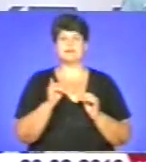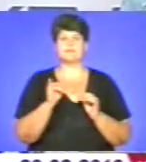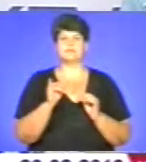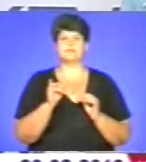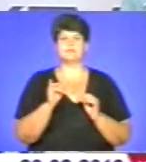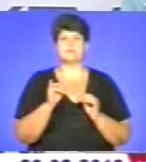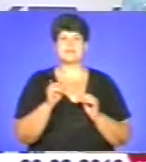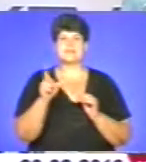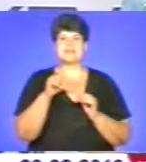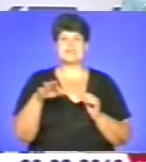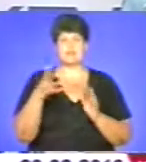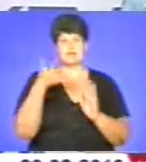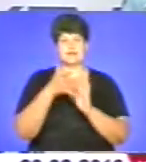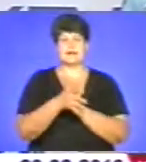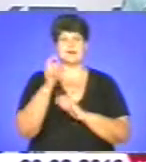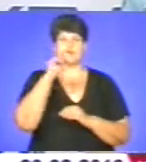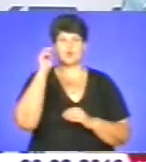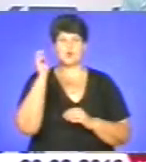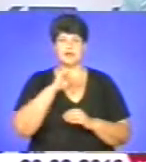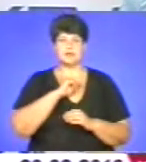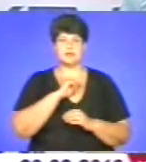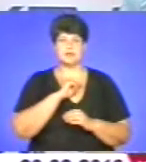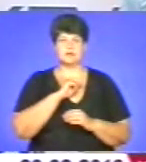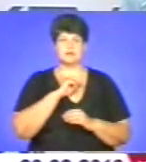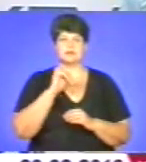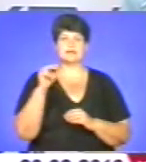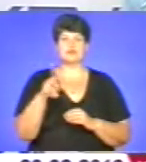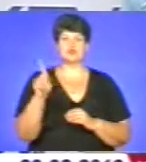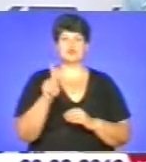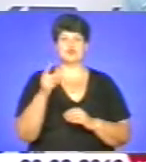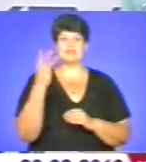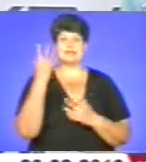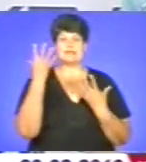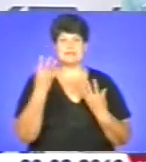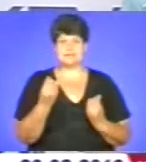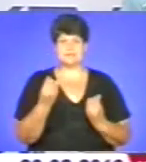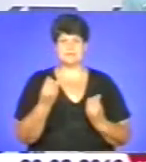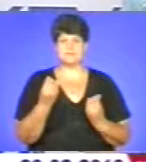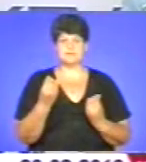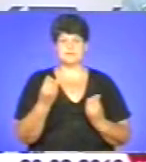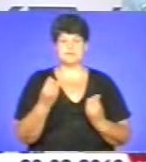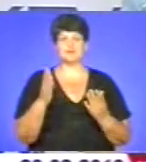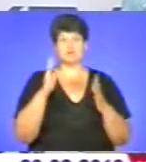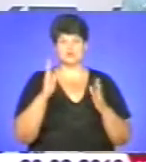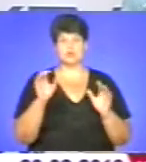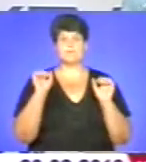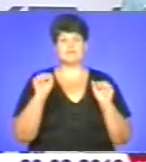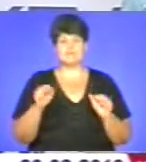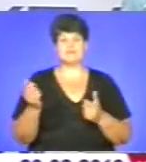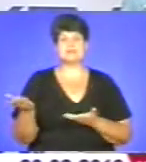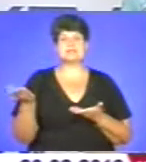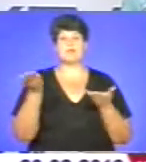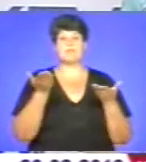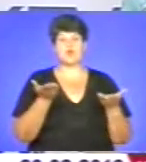євроінтеграція України. Так що навчать три дні, якщо буде можливість, запрошуємо також